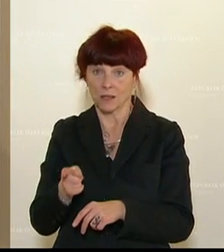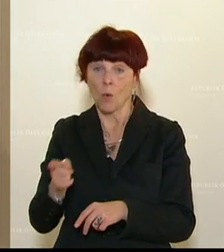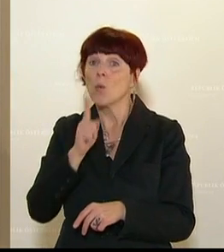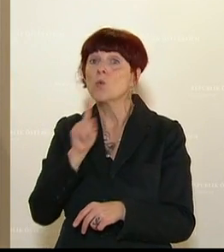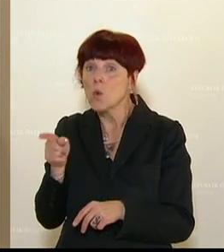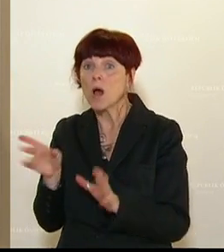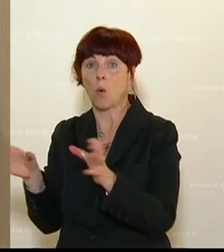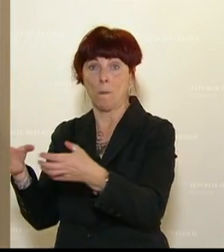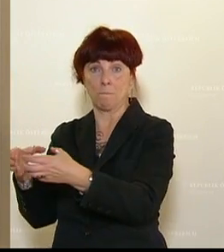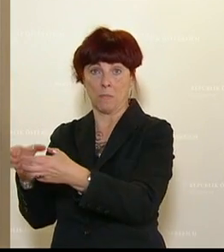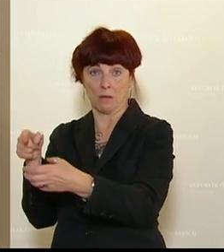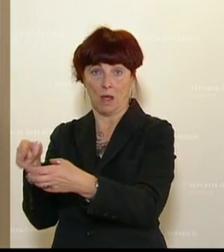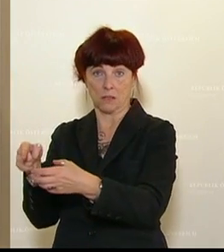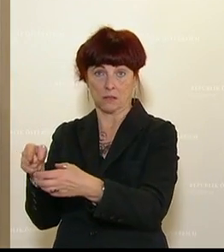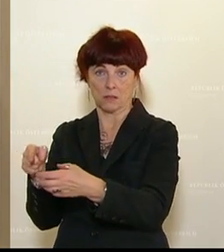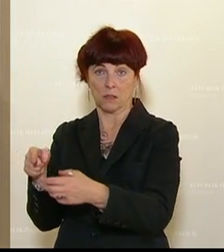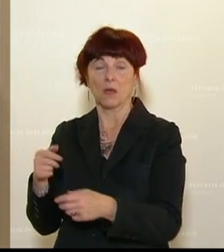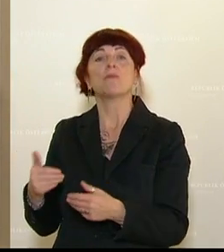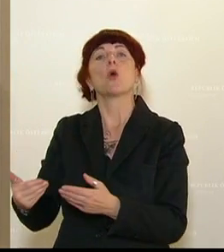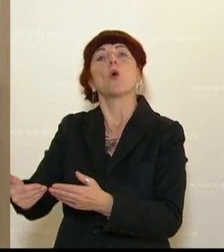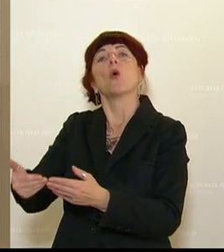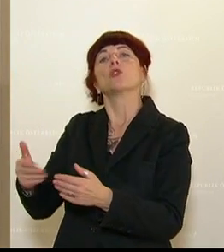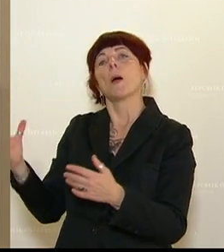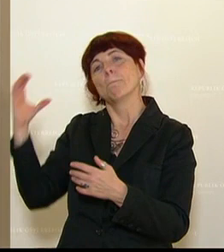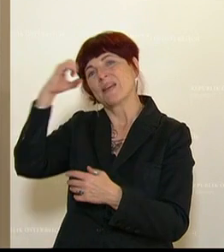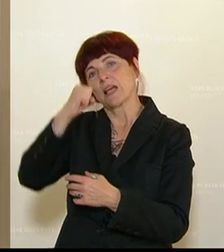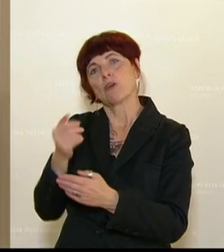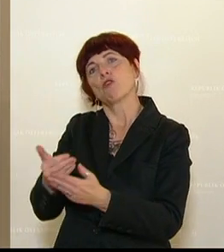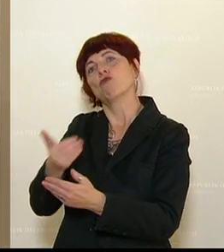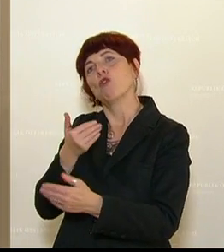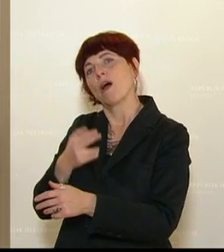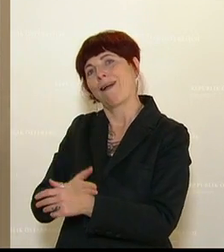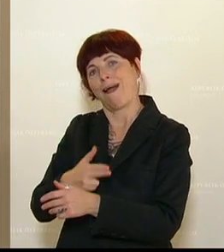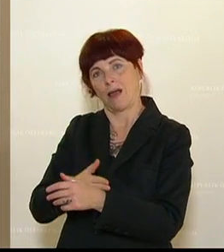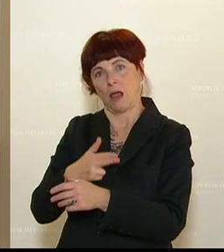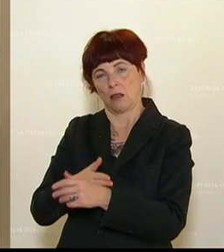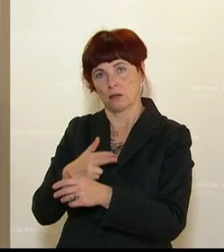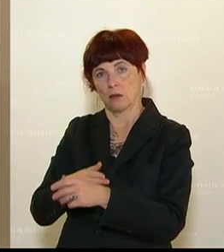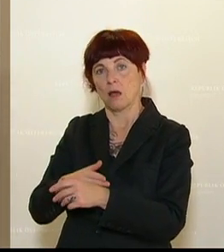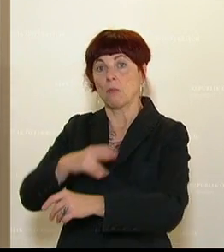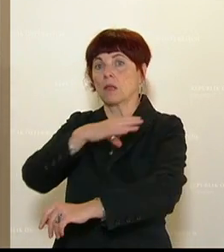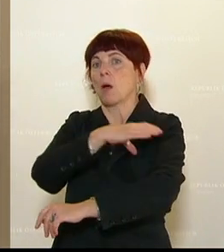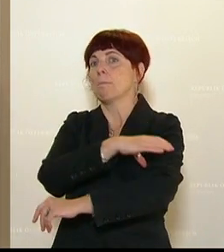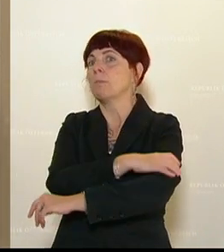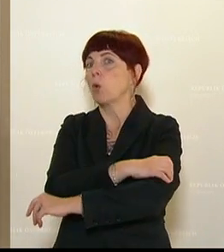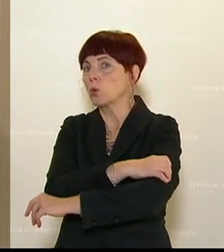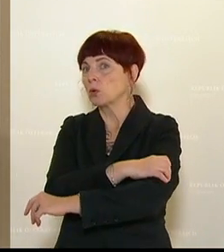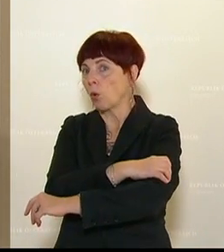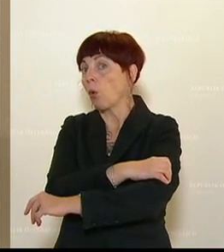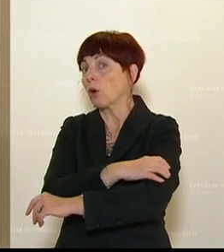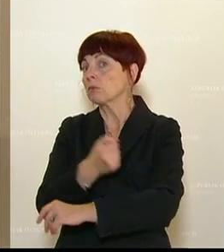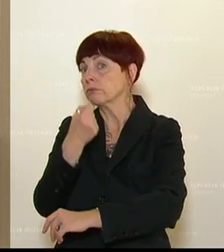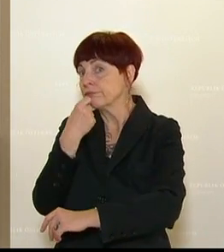zweitens ist der Begriff der Vorerkrankung sehr weit gefasst, schon mit einem Blutdruckmittel ist nur in dieser Gruppe